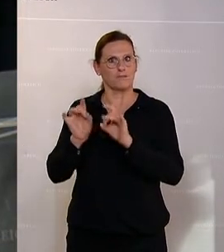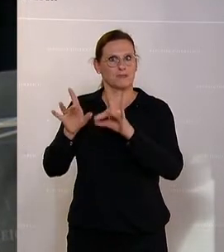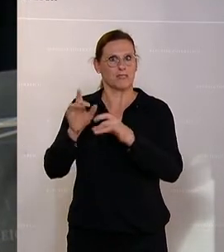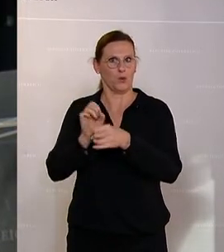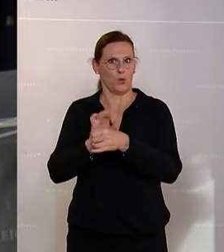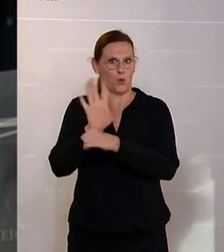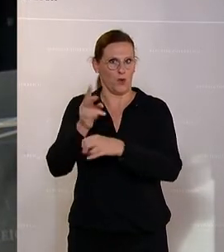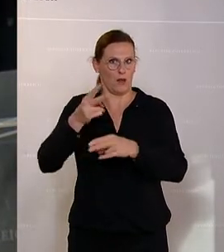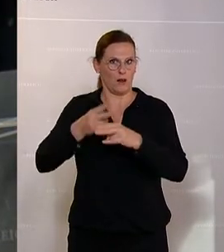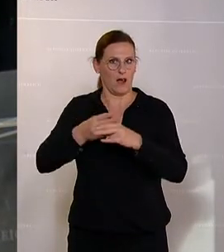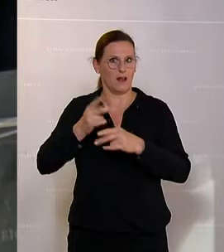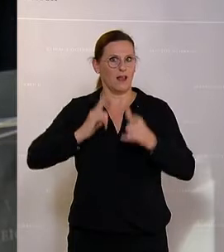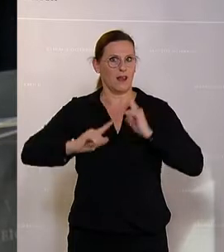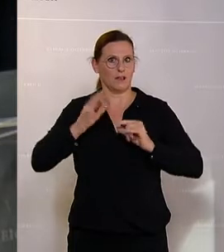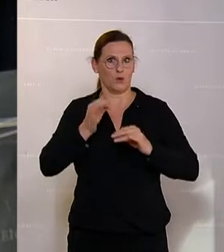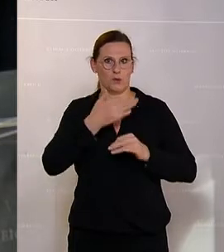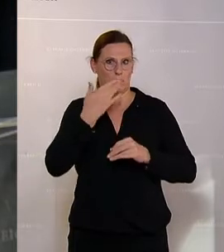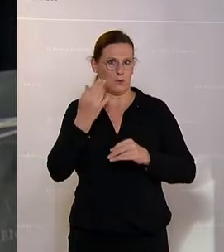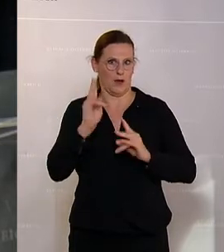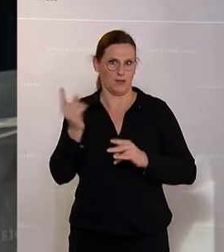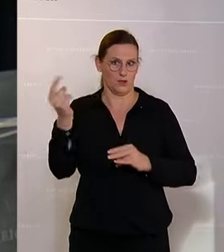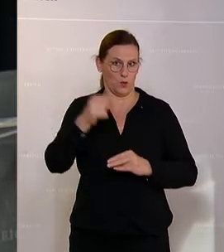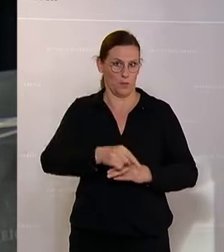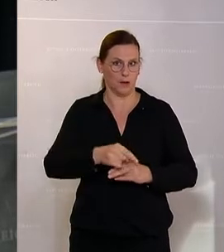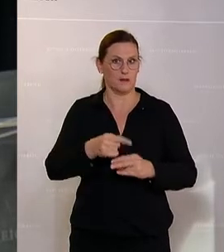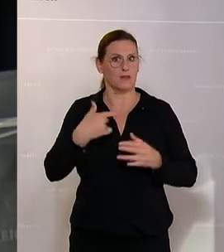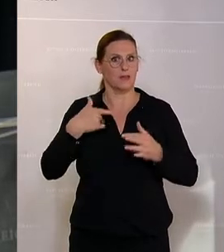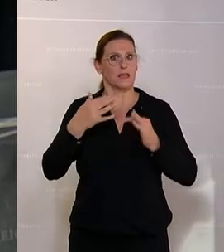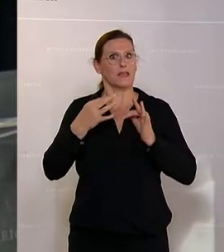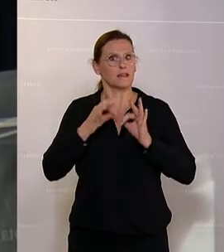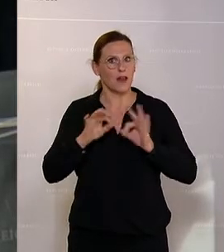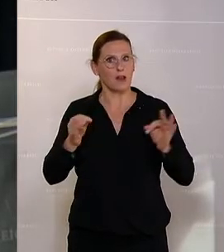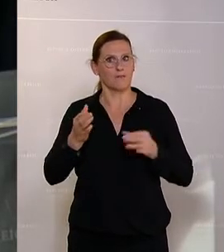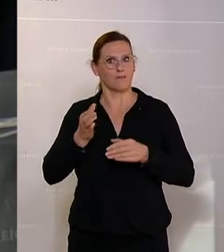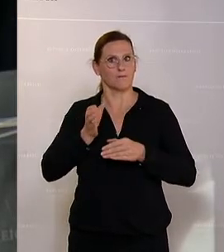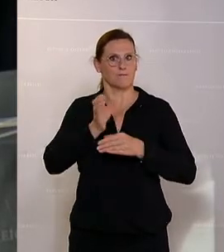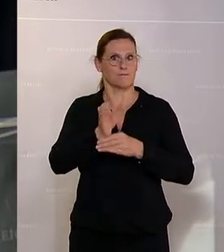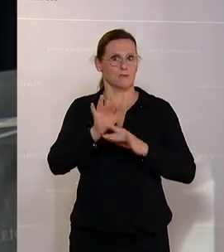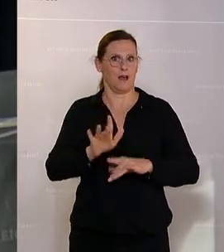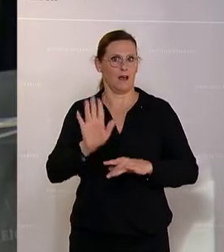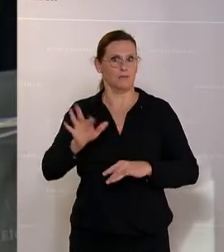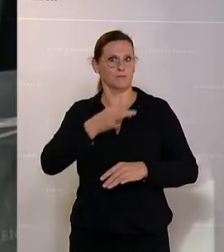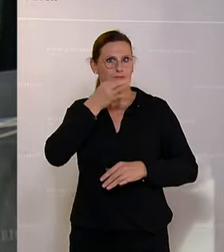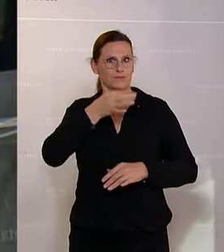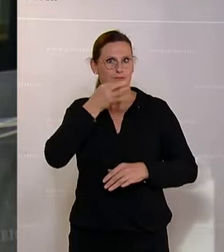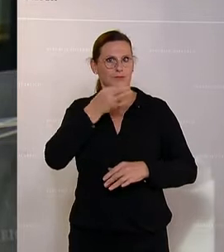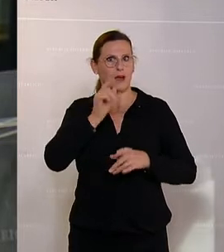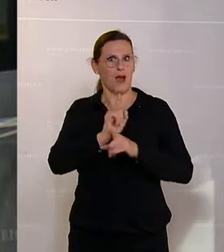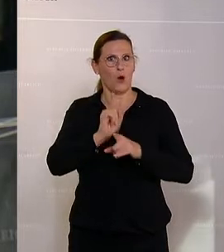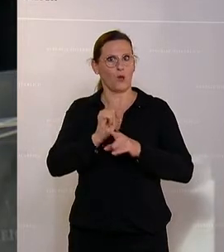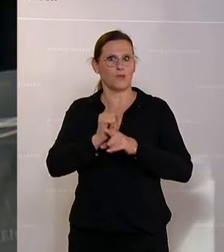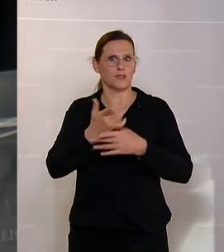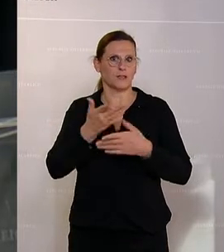sie kann heute leider nicht da sein. Und ich darf an Ihrer Stelle jetzt auch Ihr Bedauern darüber